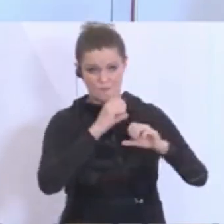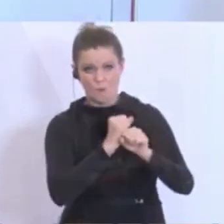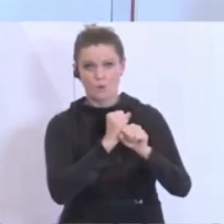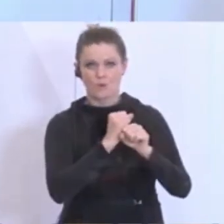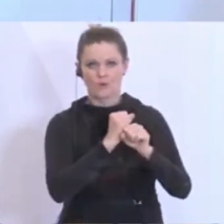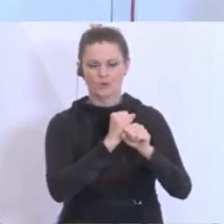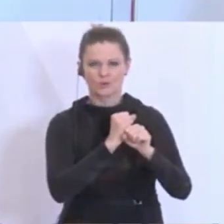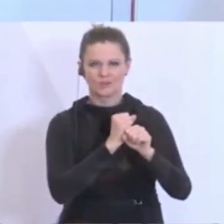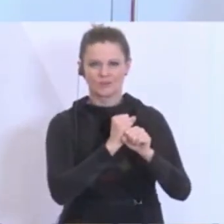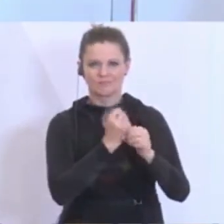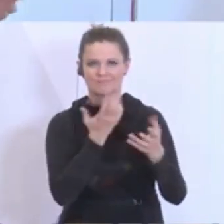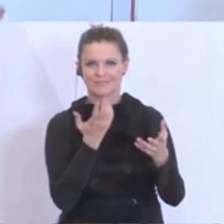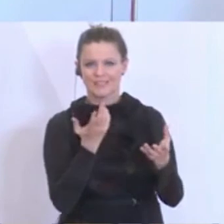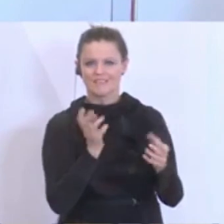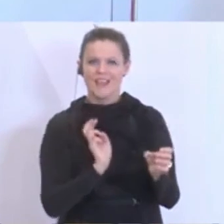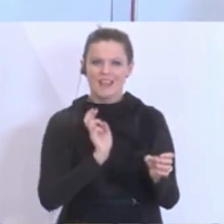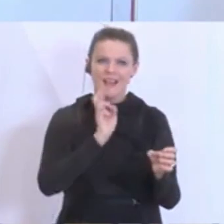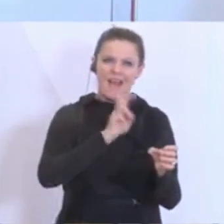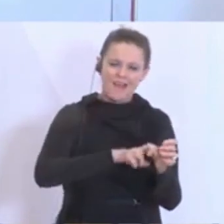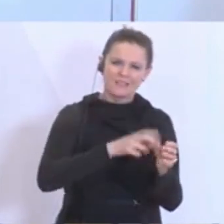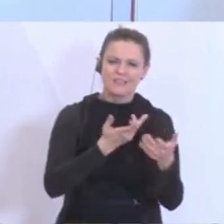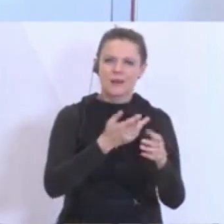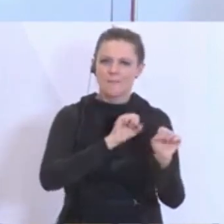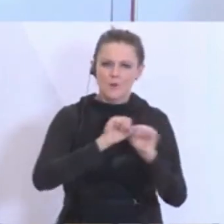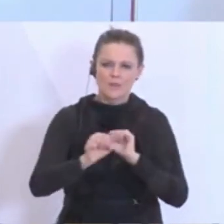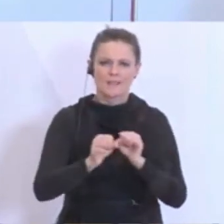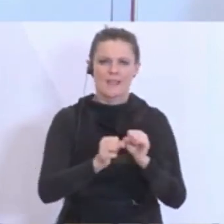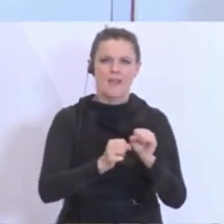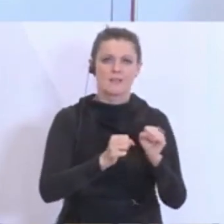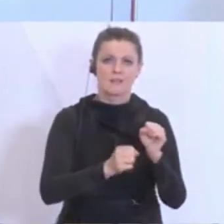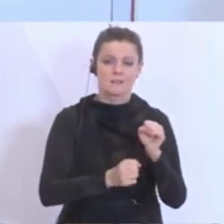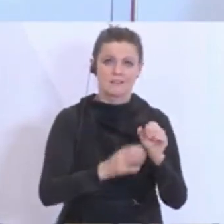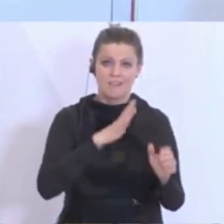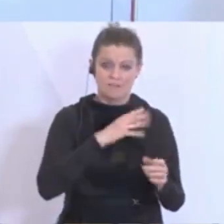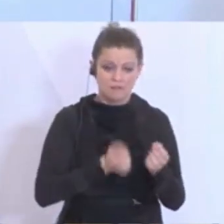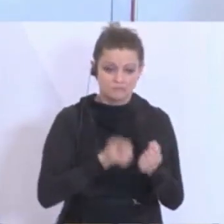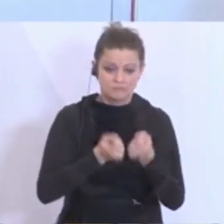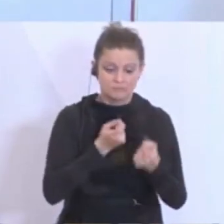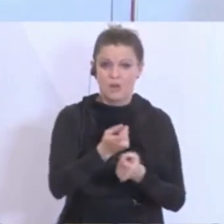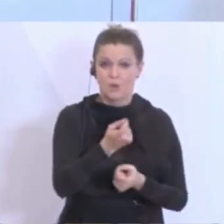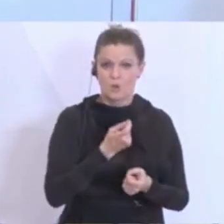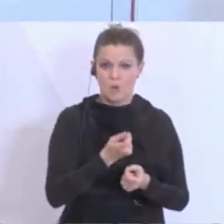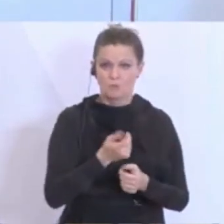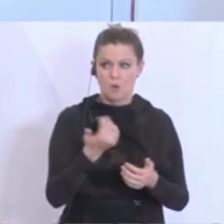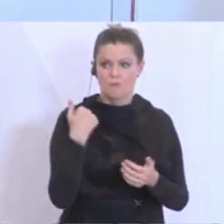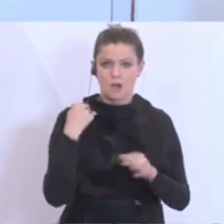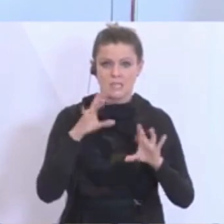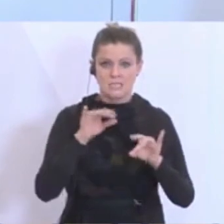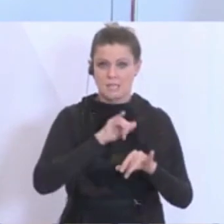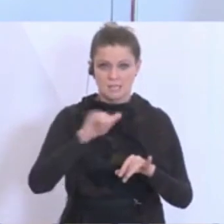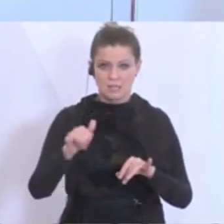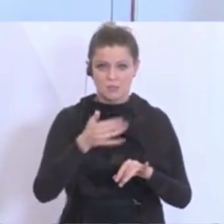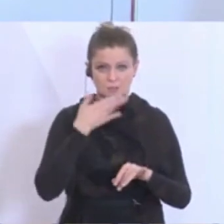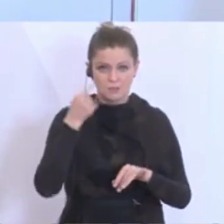Eintrittswahrscheinlichkeiten verschiedener Gefahren, die man vielleicht vor 10 bis 15 Jahren noch nicht so vorausgesehen hat, anbelangt,